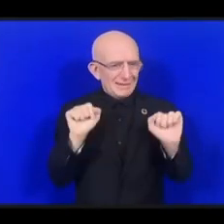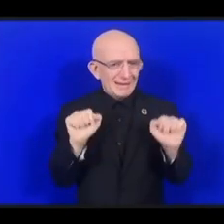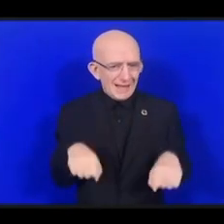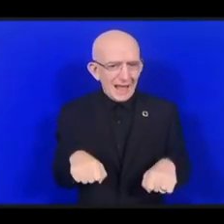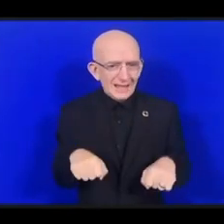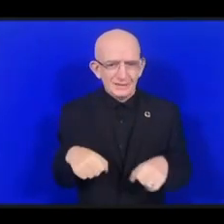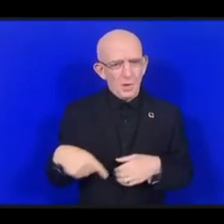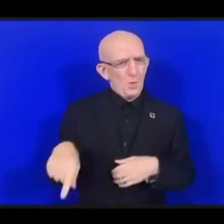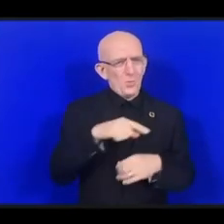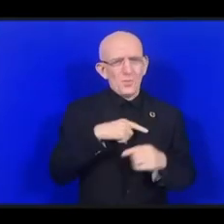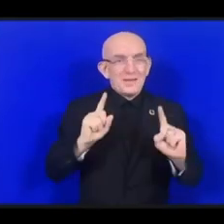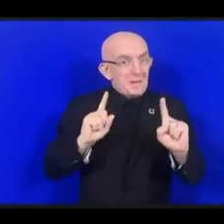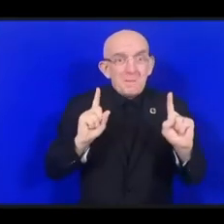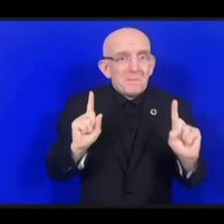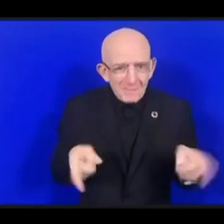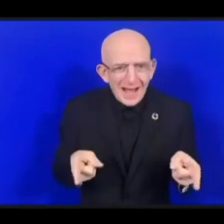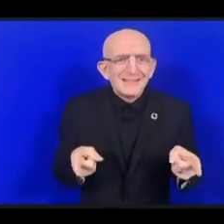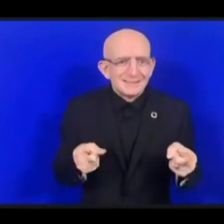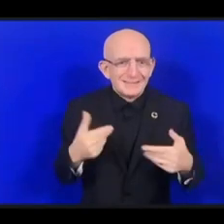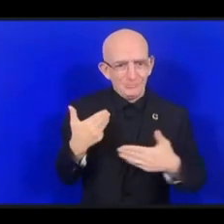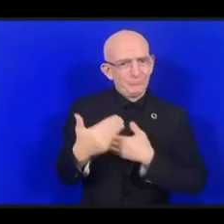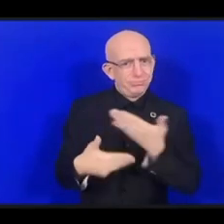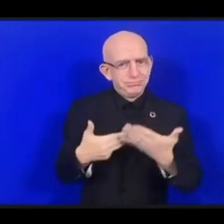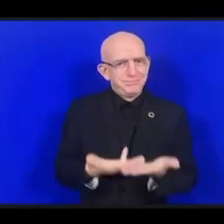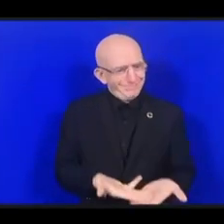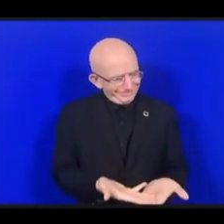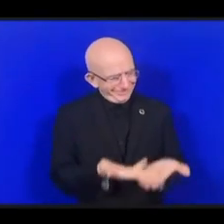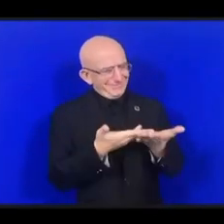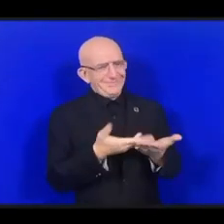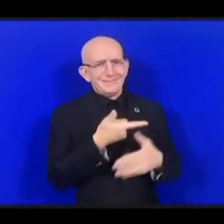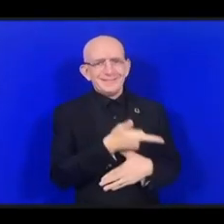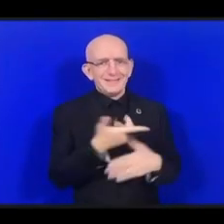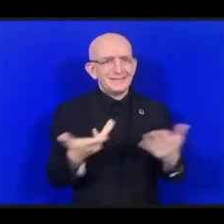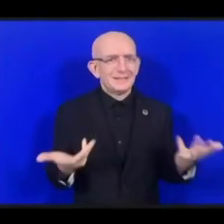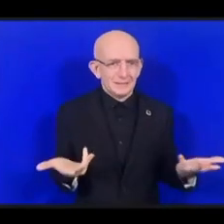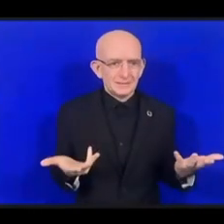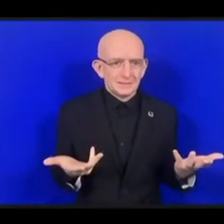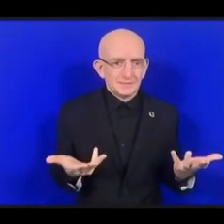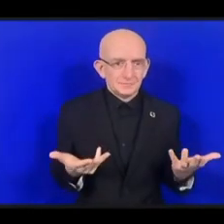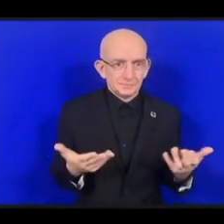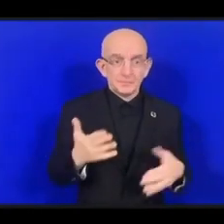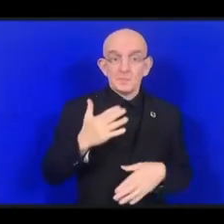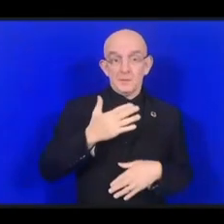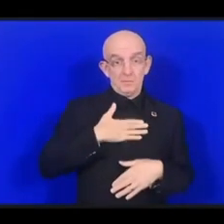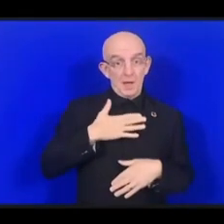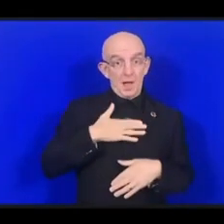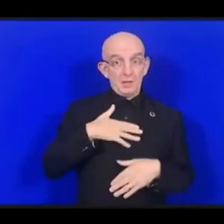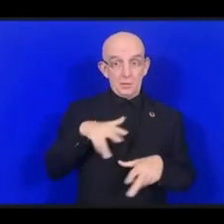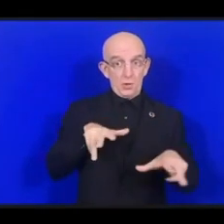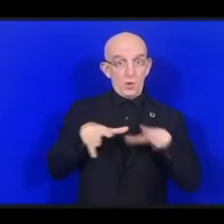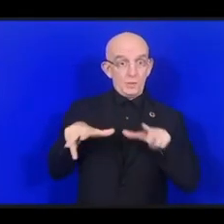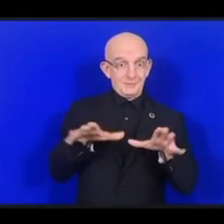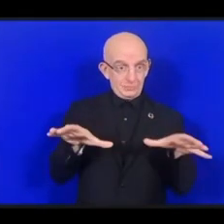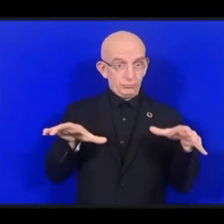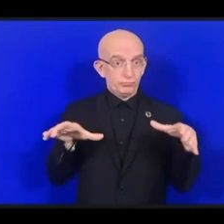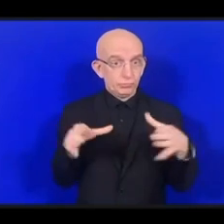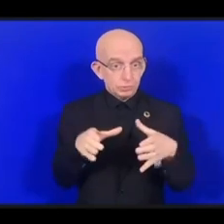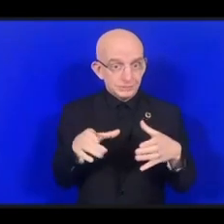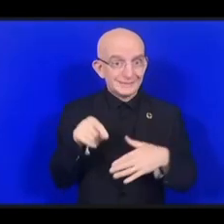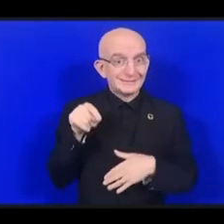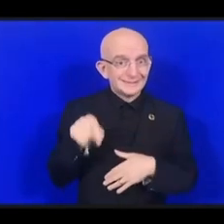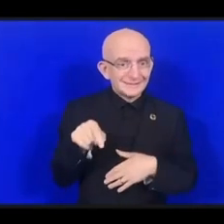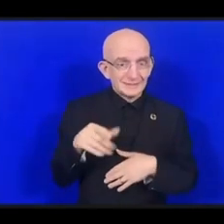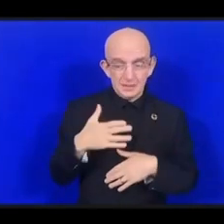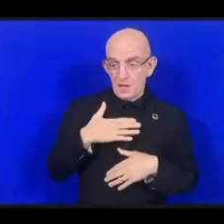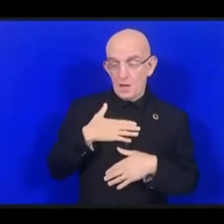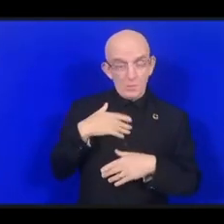Моя организация Ракутен в качестве своей миссии самого создания нашей